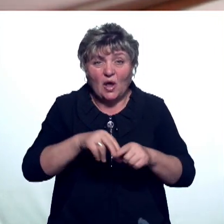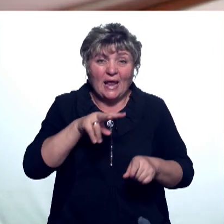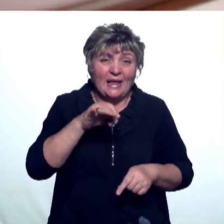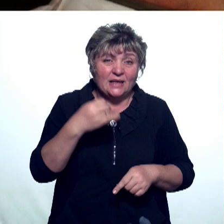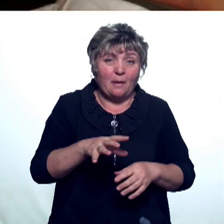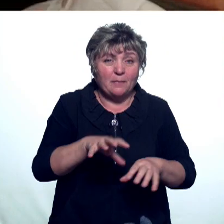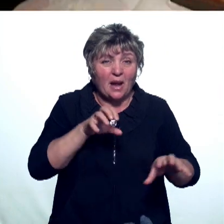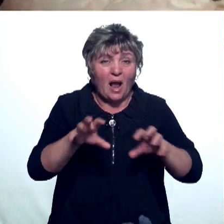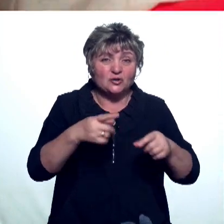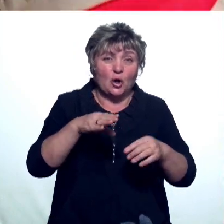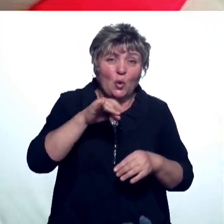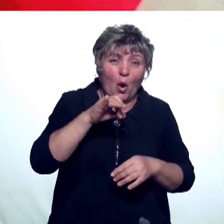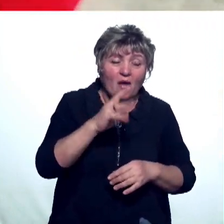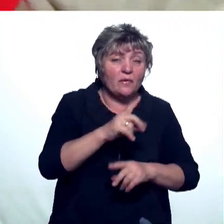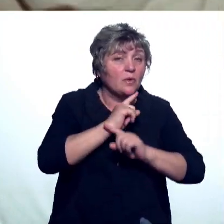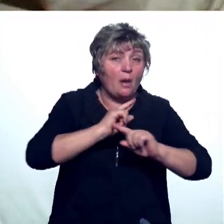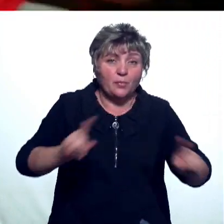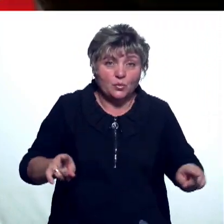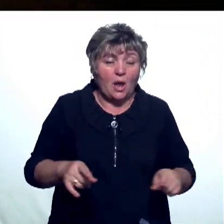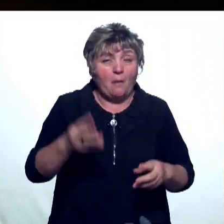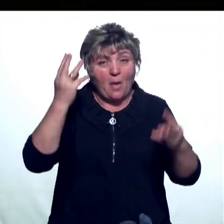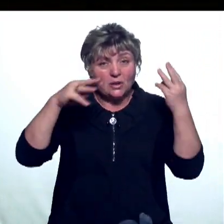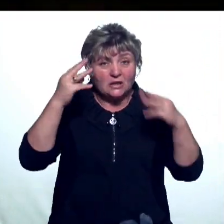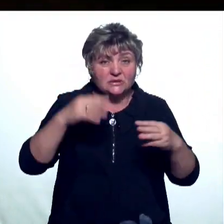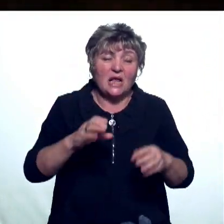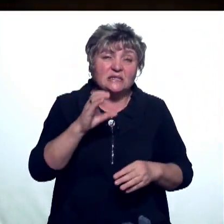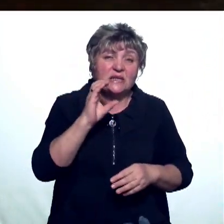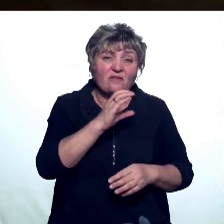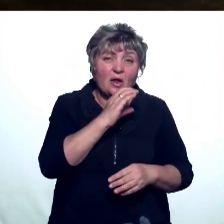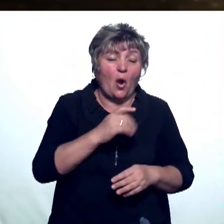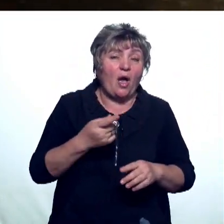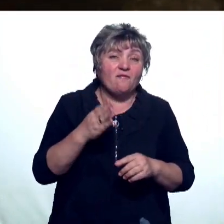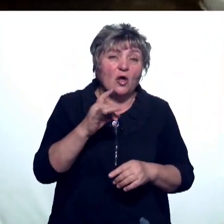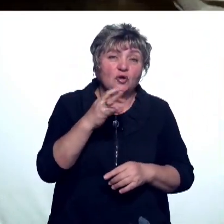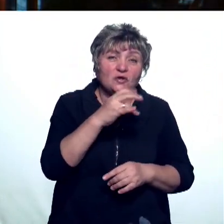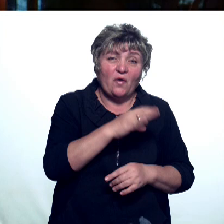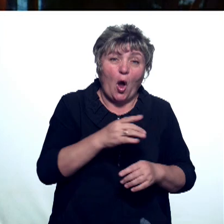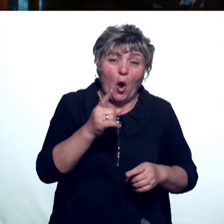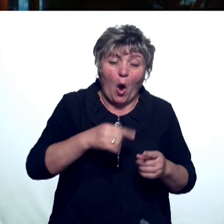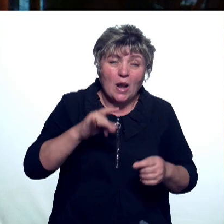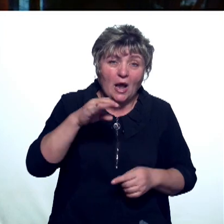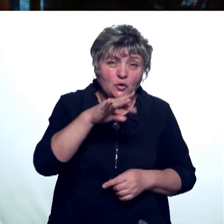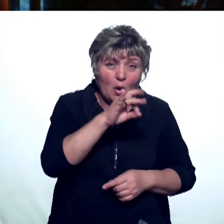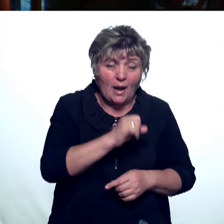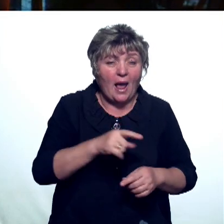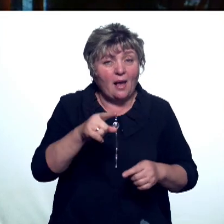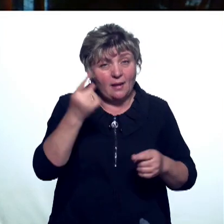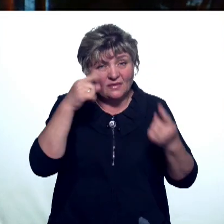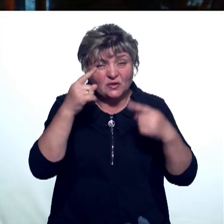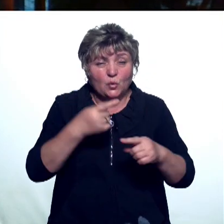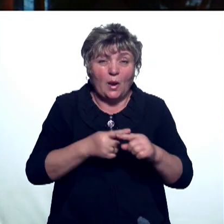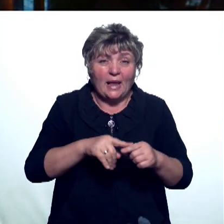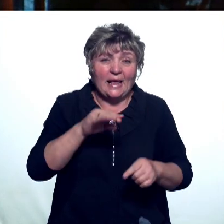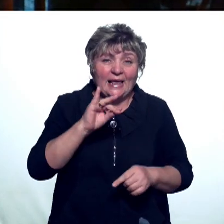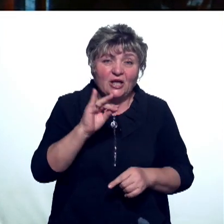перекачки стоков по поверхности не будет. Модернизация северо-восточного коллектора стала возможна благодаря инвестиционной программе